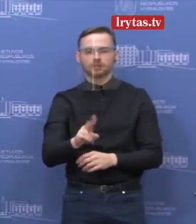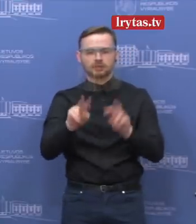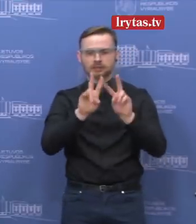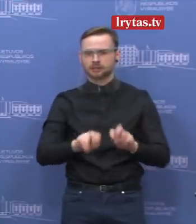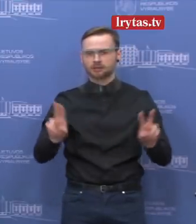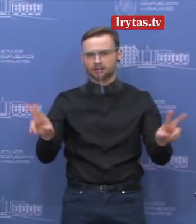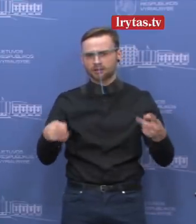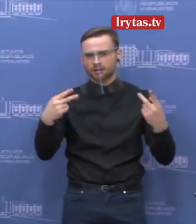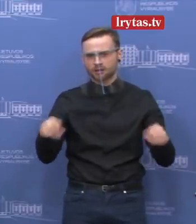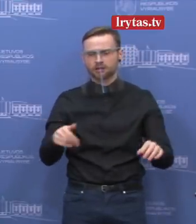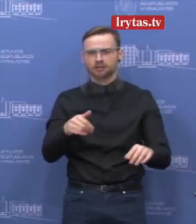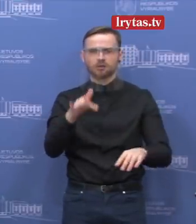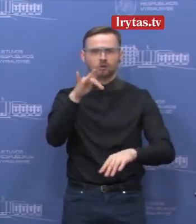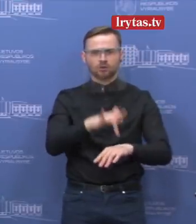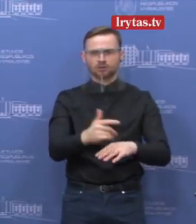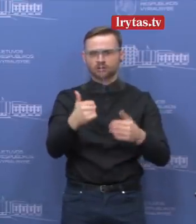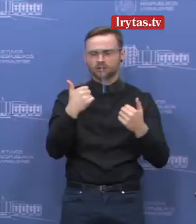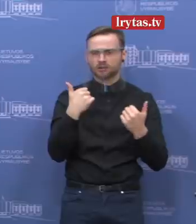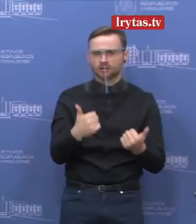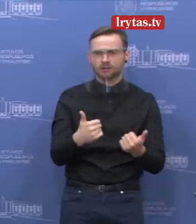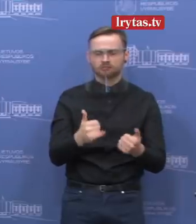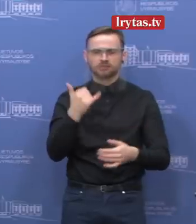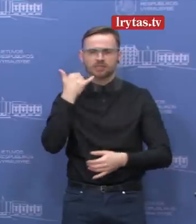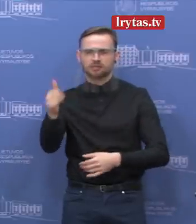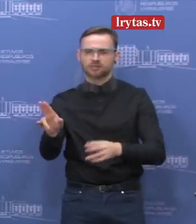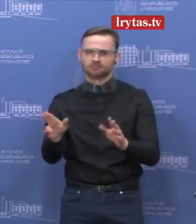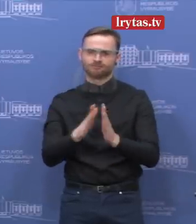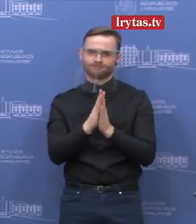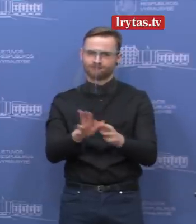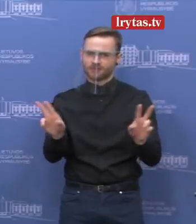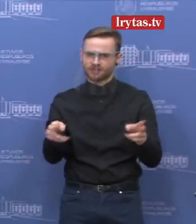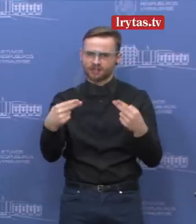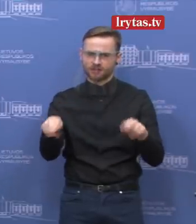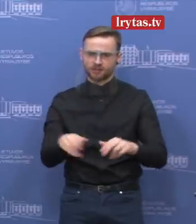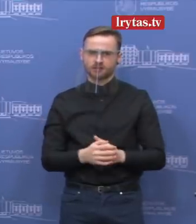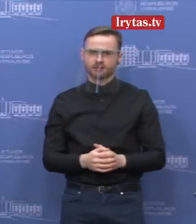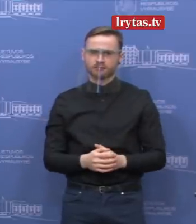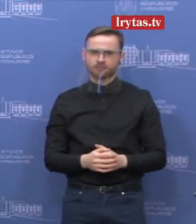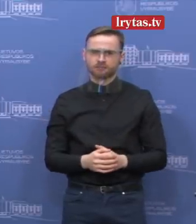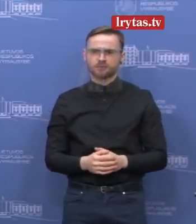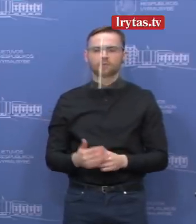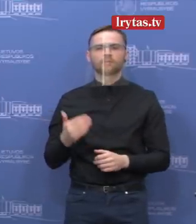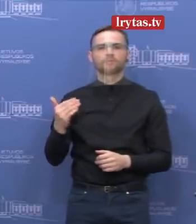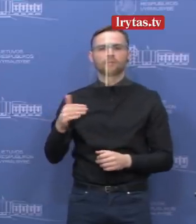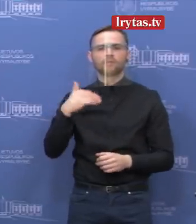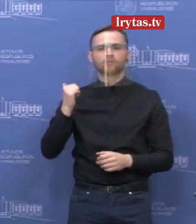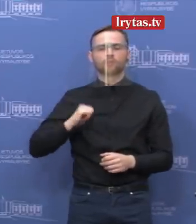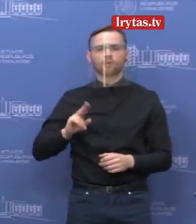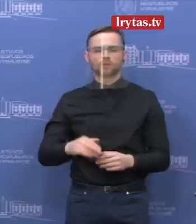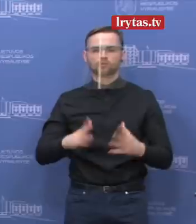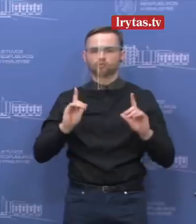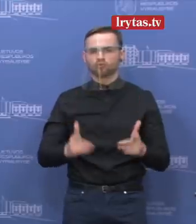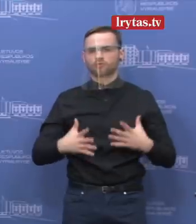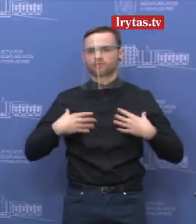tirtis, kurie nejaučiate simptomų, neskambinkite 1808, nes taip užkertate kelią